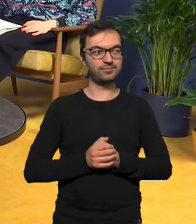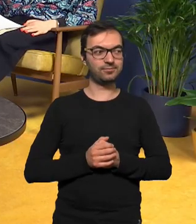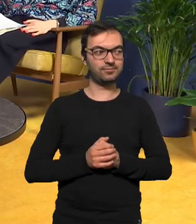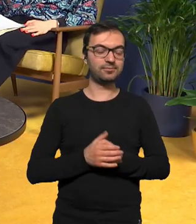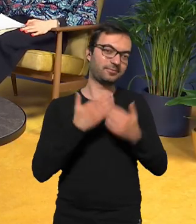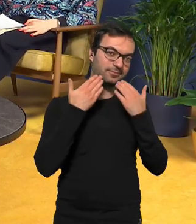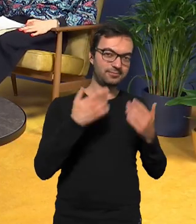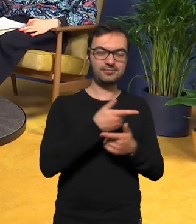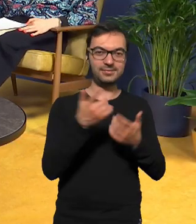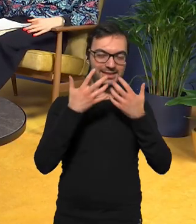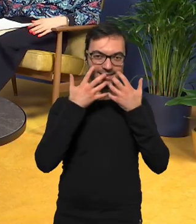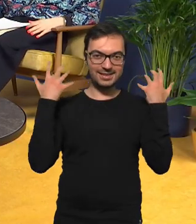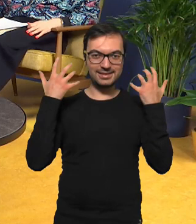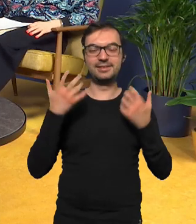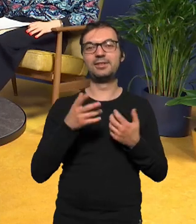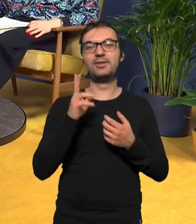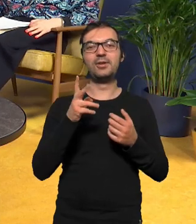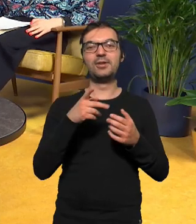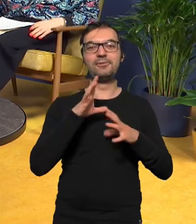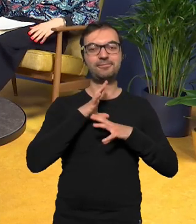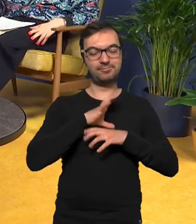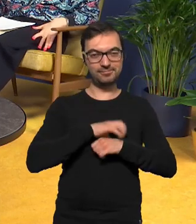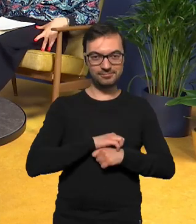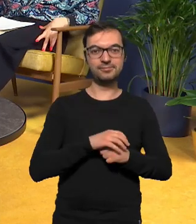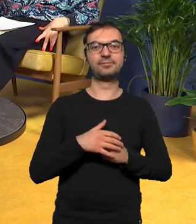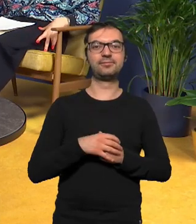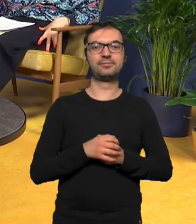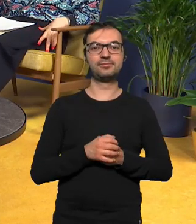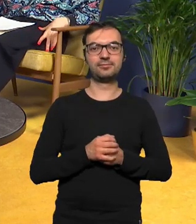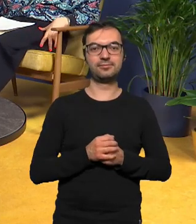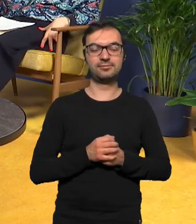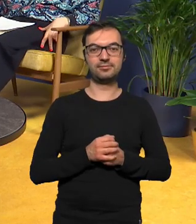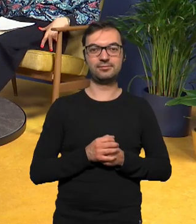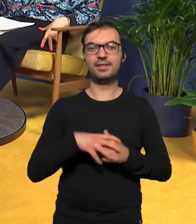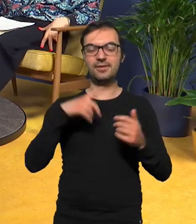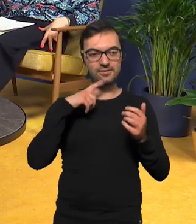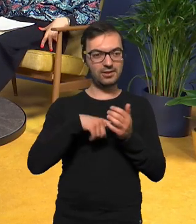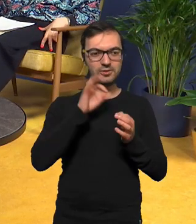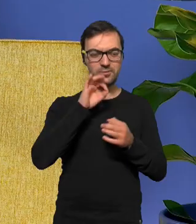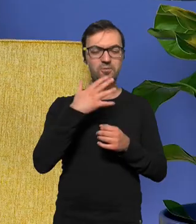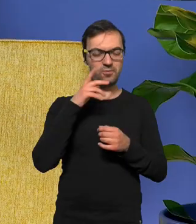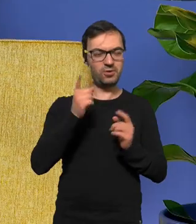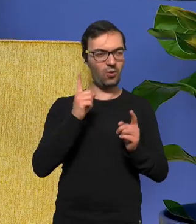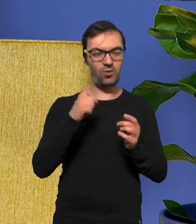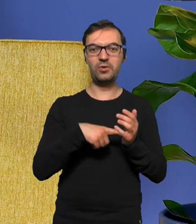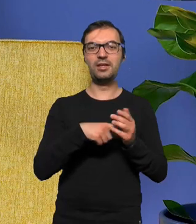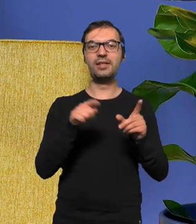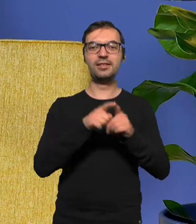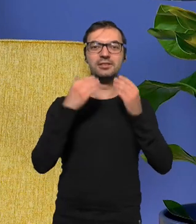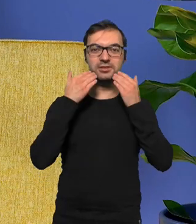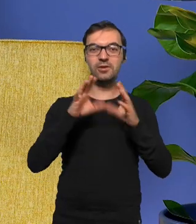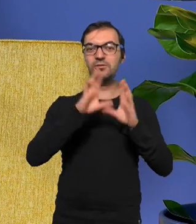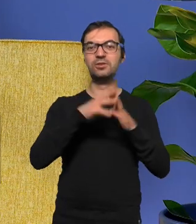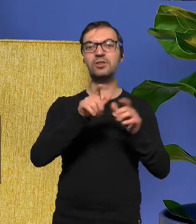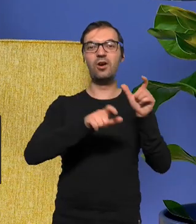no i dziękuję tym tygrysom, które wytrwały którym a właśnie dobrze, że to powiedziałaś bo też dziękuję tym